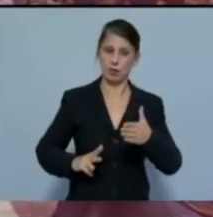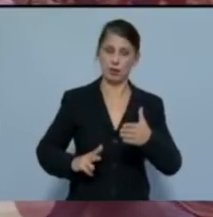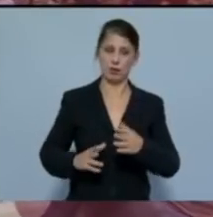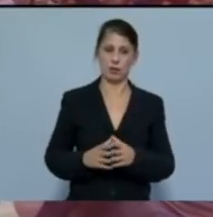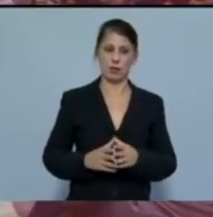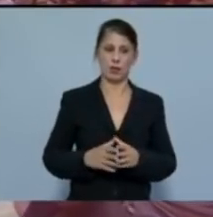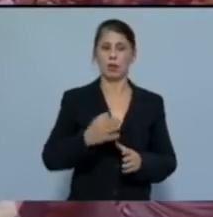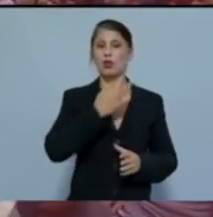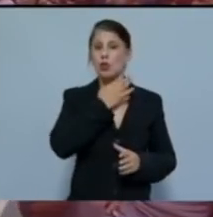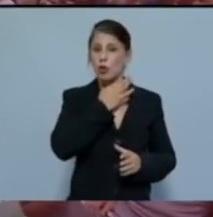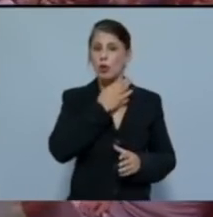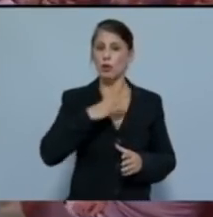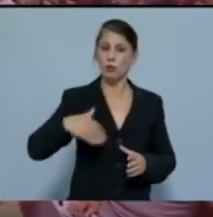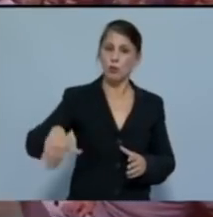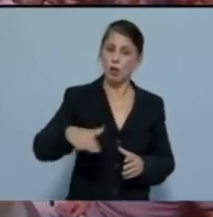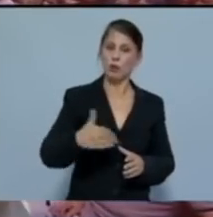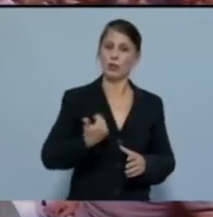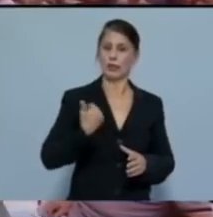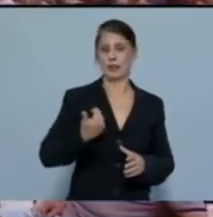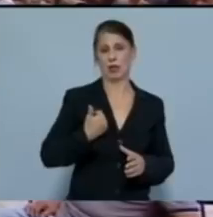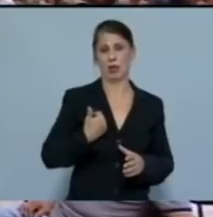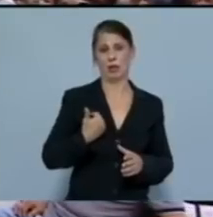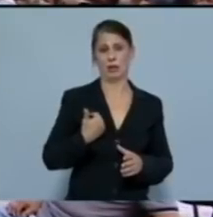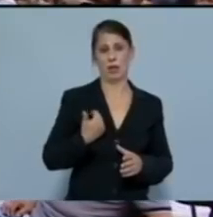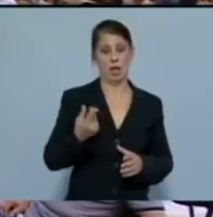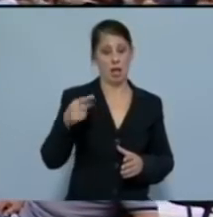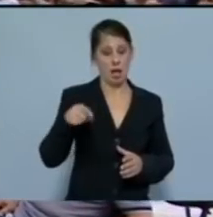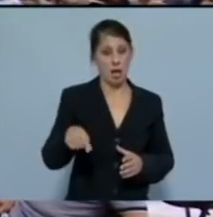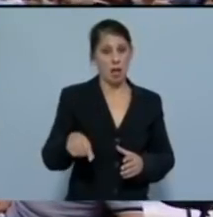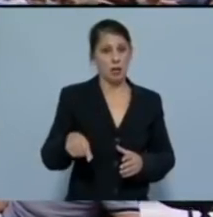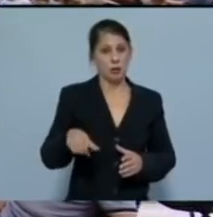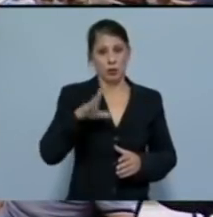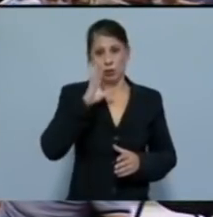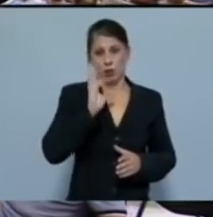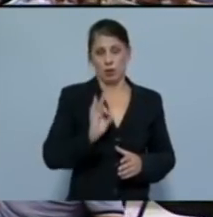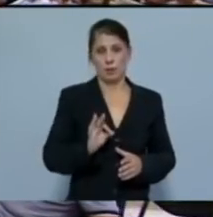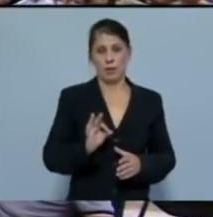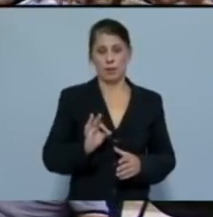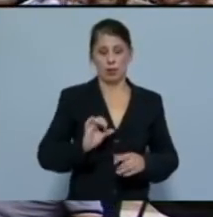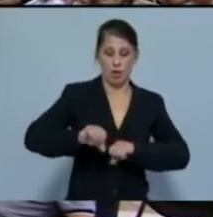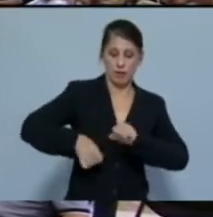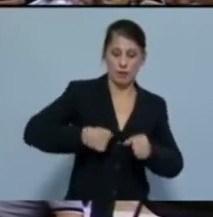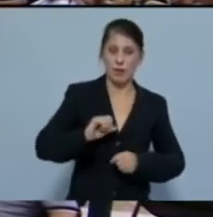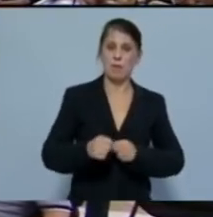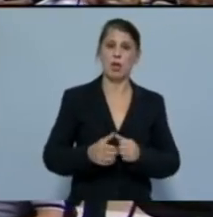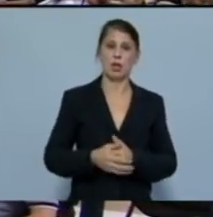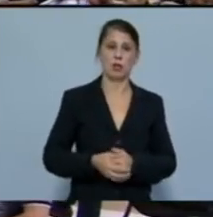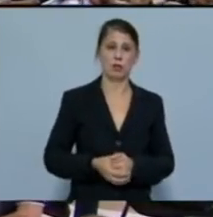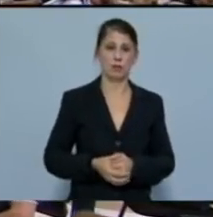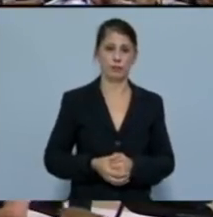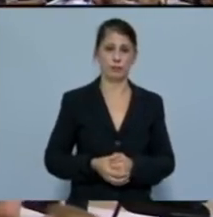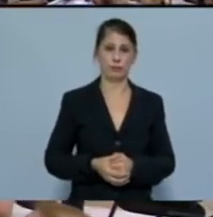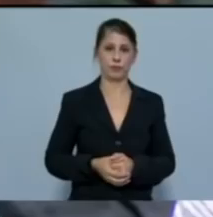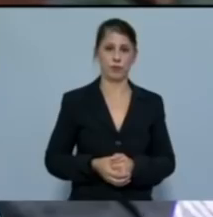αναγκών του λαού της νεολαίας. Αυτός είναι ο πραγματικός αντίπαλος που έχει ο λαός